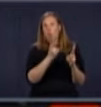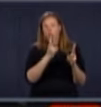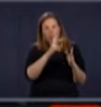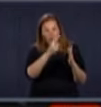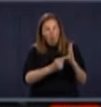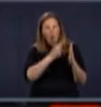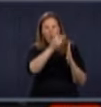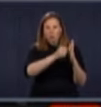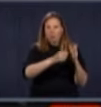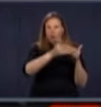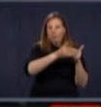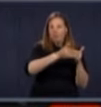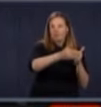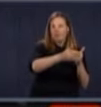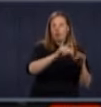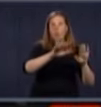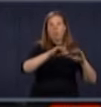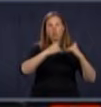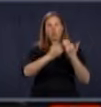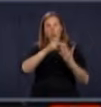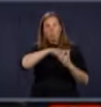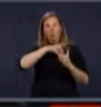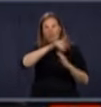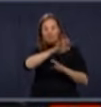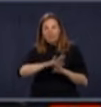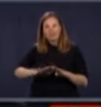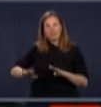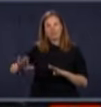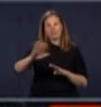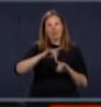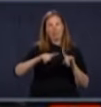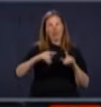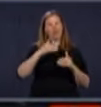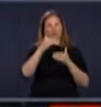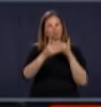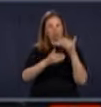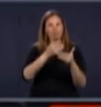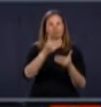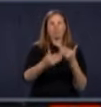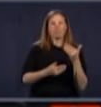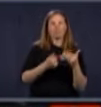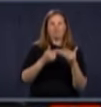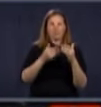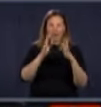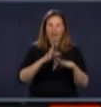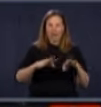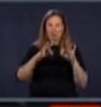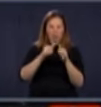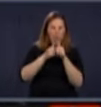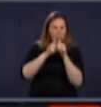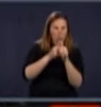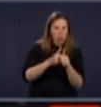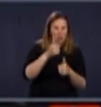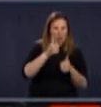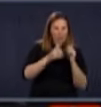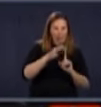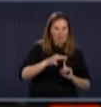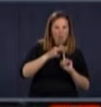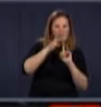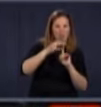dans l'ensemble des régions du Québec, et on va prioriser avec beaucoup de rigueur et de diligence